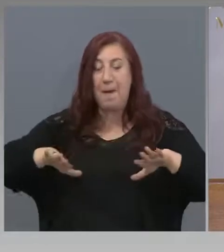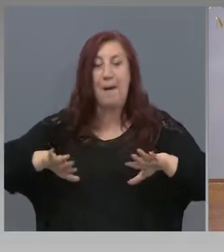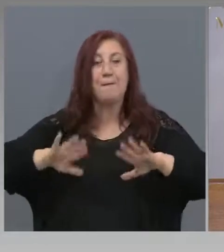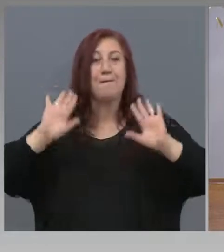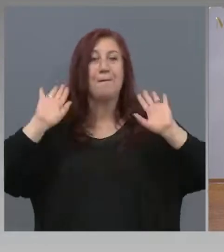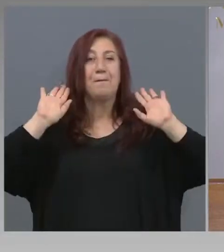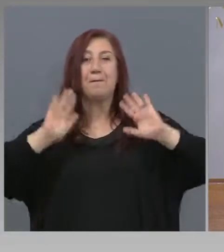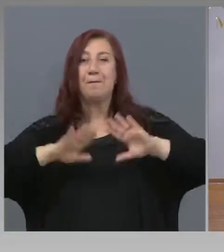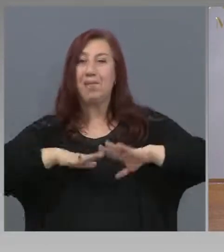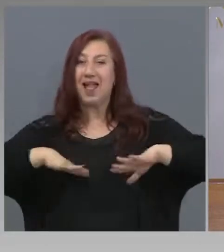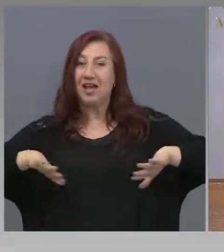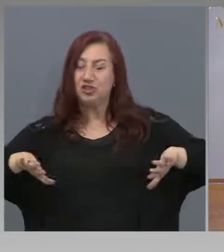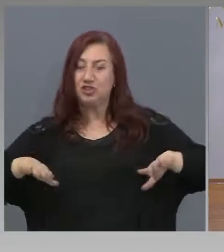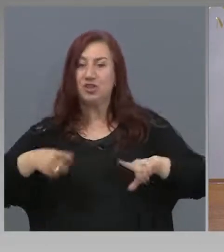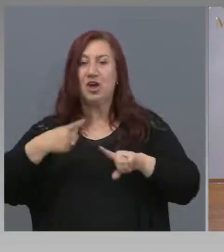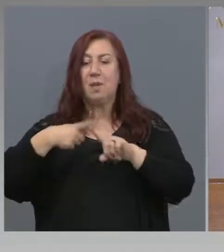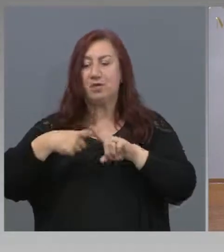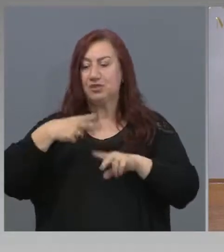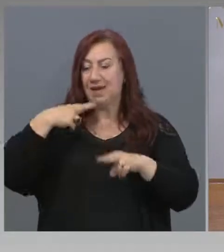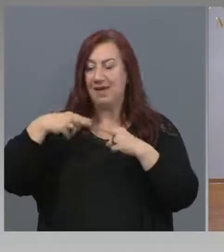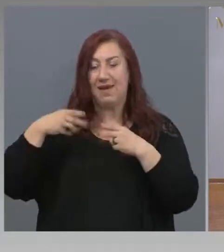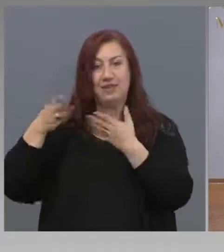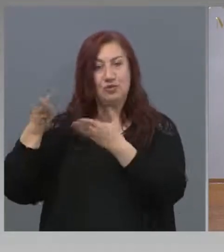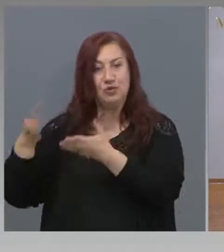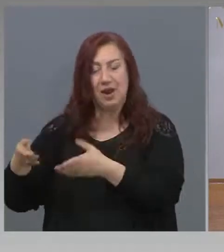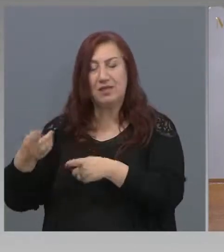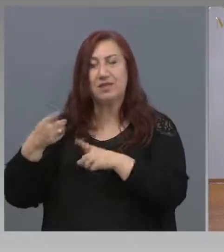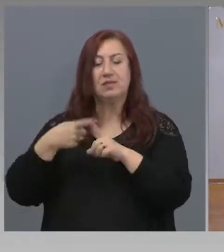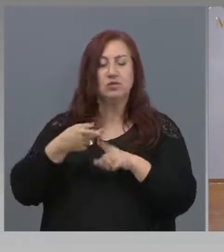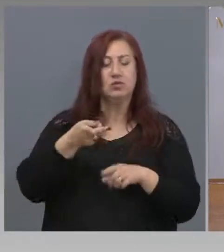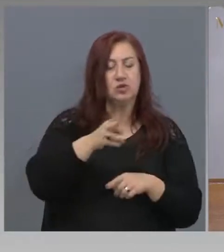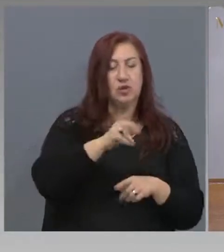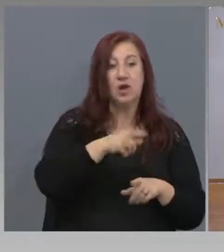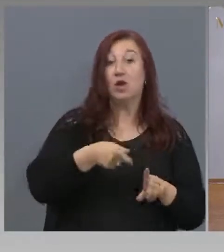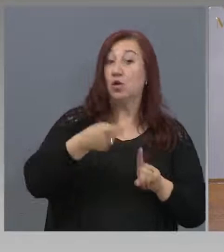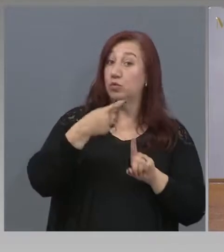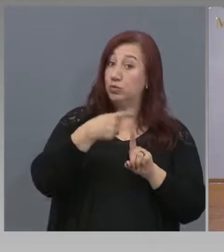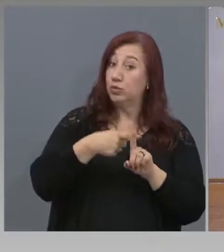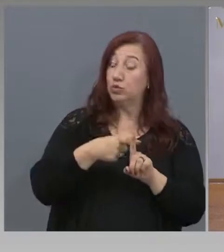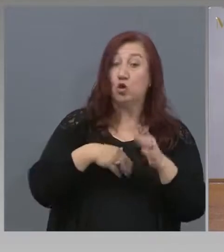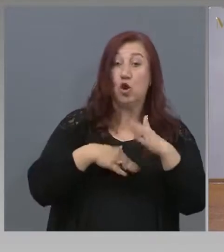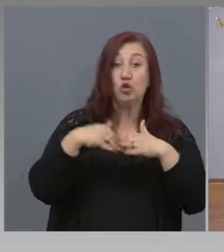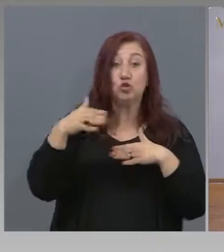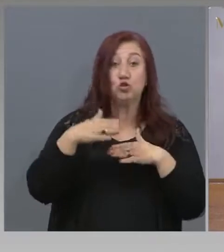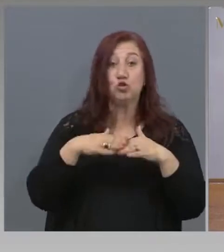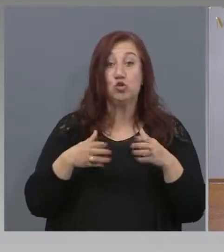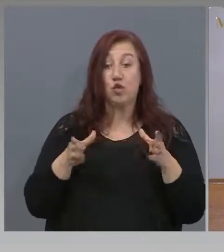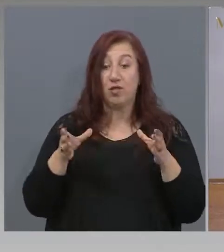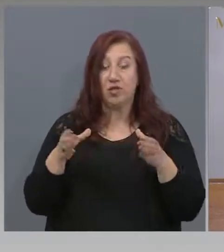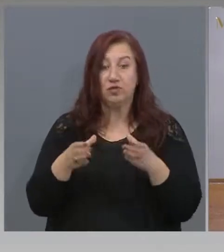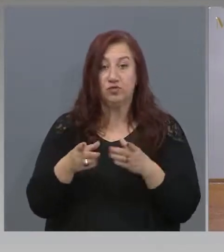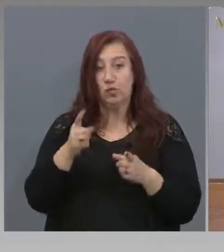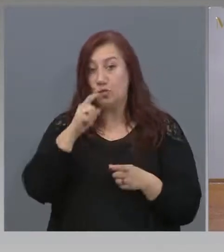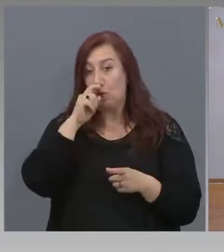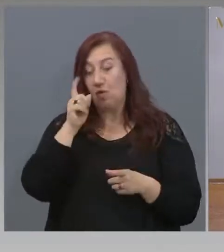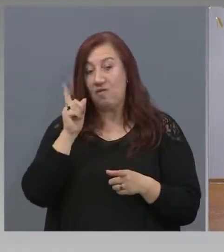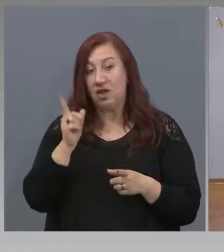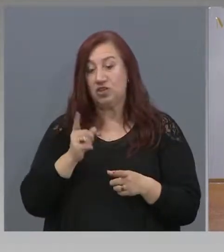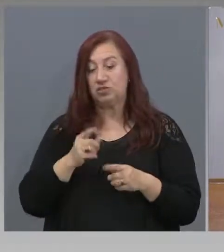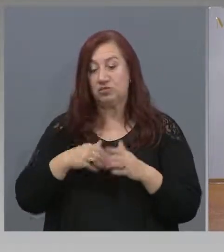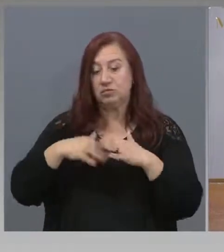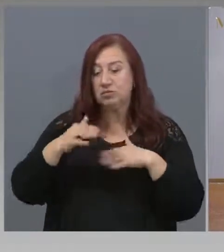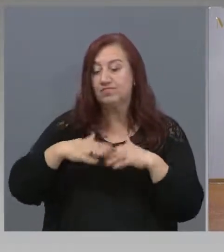заведения, а също така и в строителството е един отрасла в нашата економика, който също